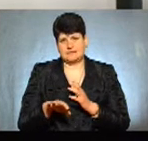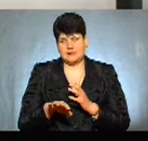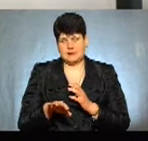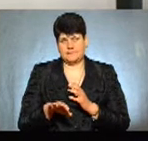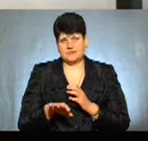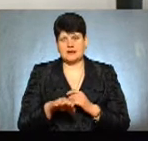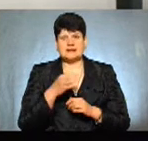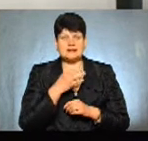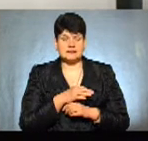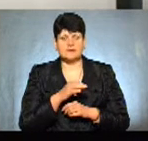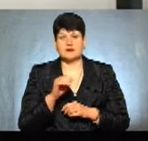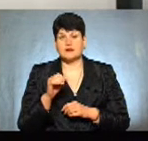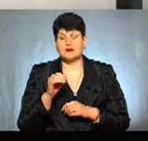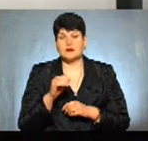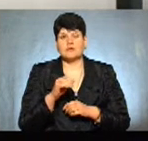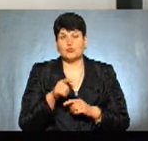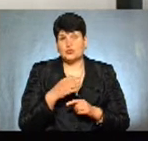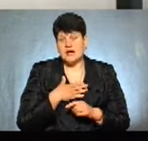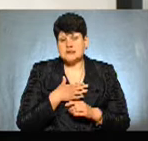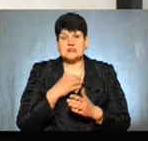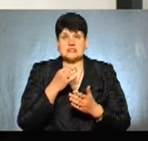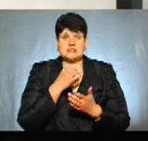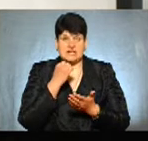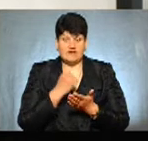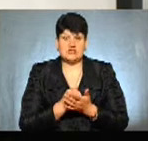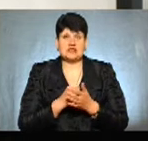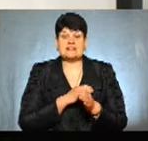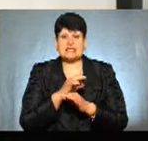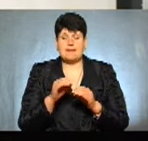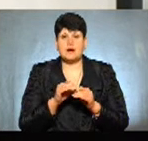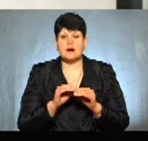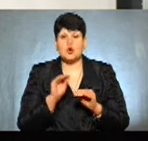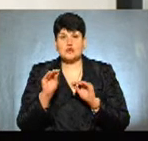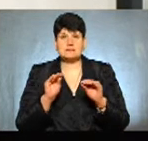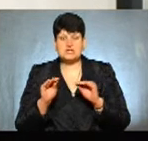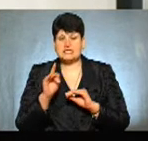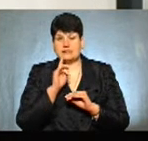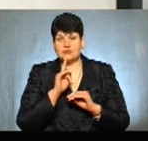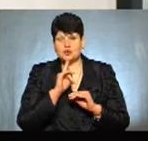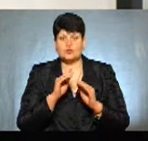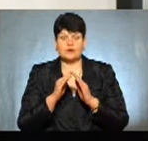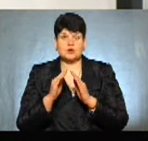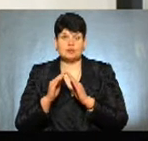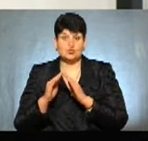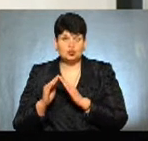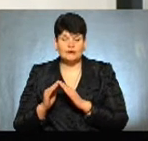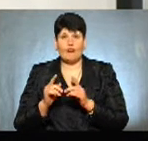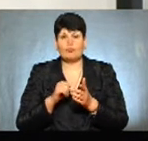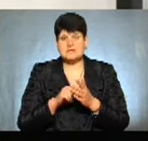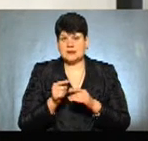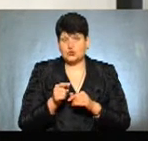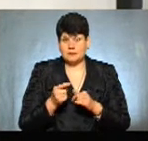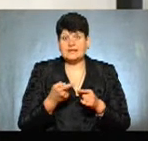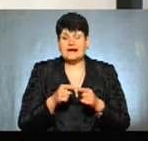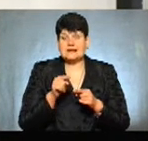Йосипович, що в нас затверджена дана схема розміщення тимчасової споруди на території міста Тернопіль. Відповідно до даної схеми, на